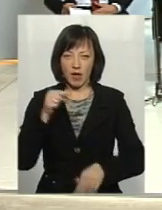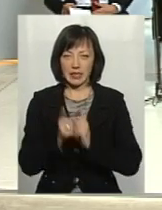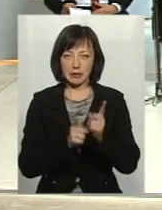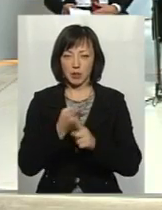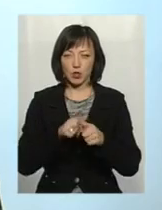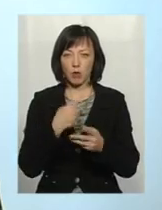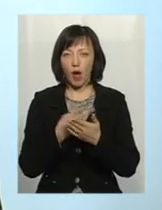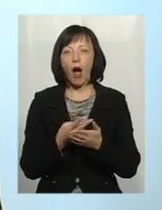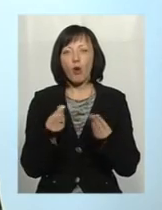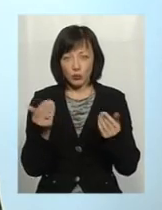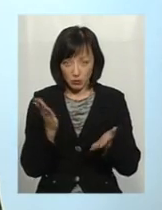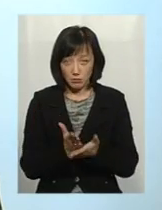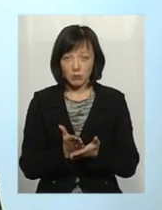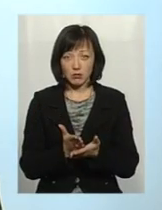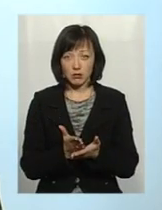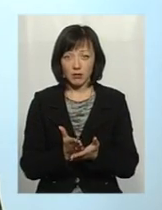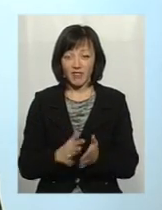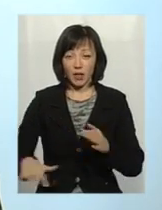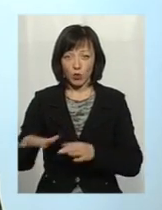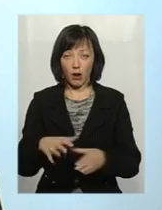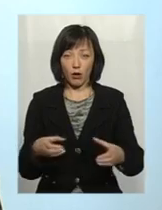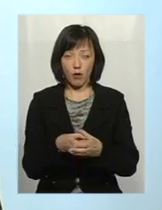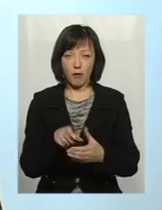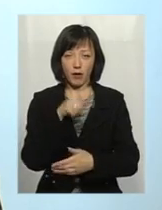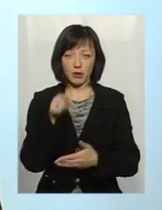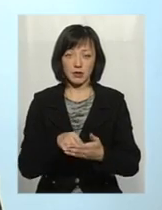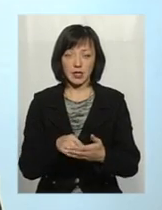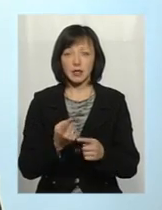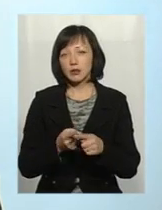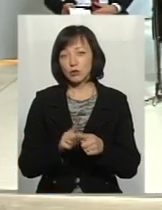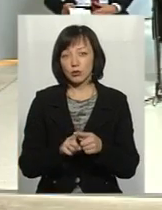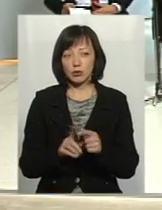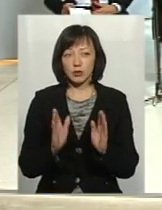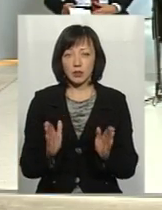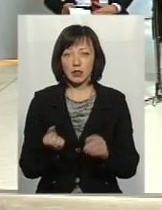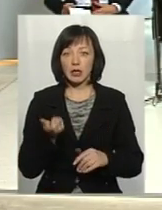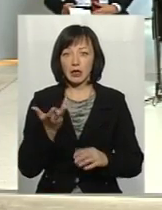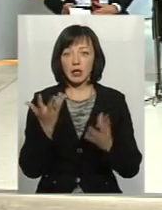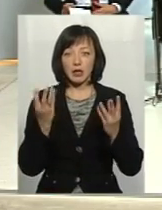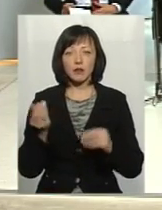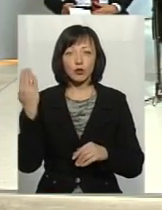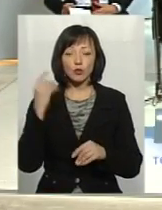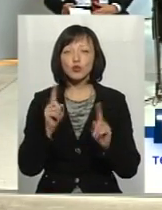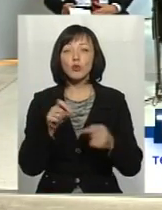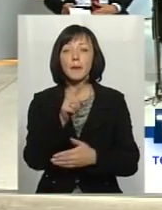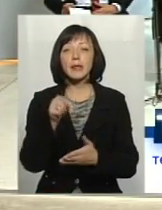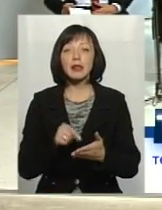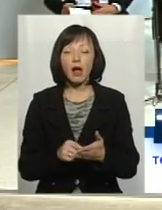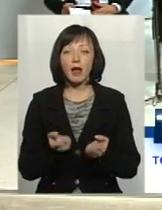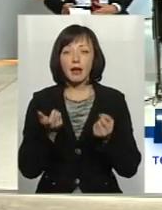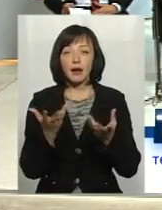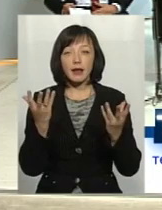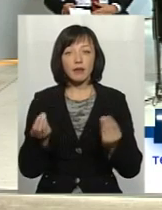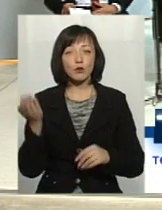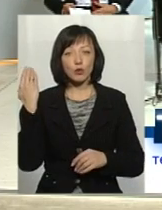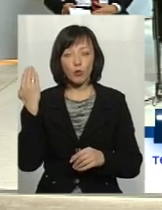чи є на це все гроші в об'єднанні тергромаді? Цього буквально кілька днів тому, я чому запитую, тому що кілька днів